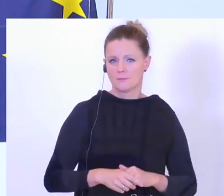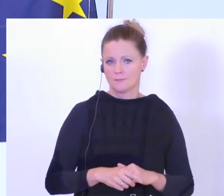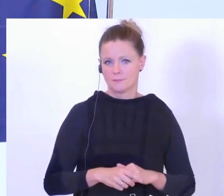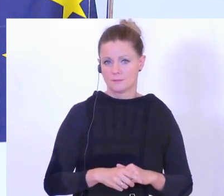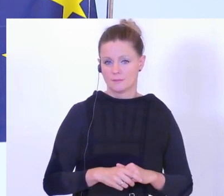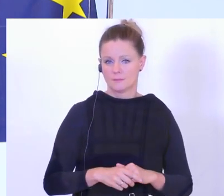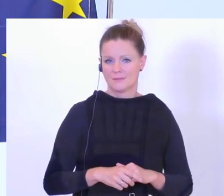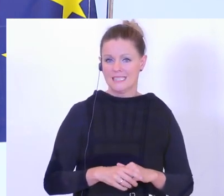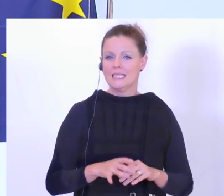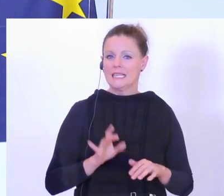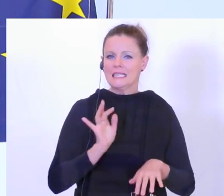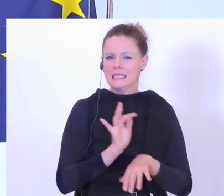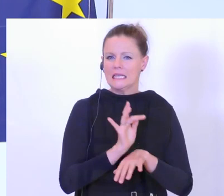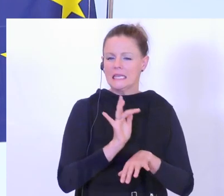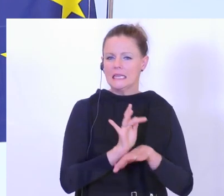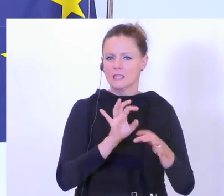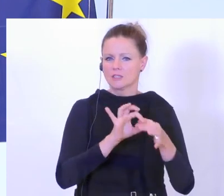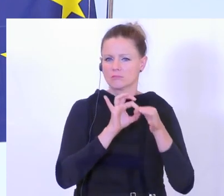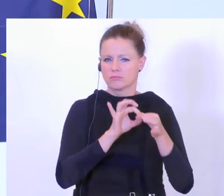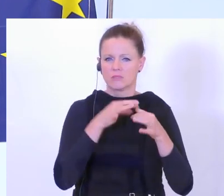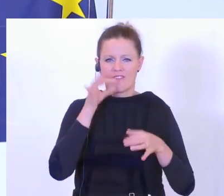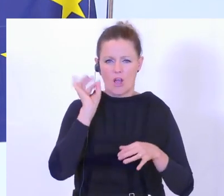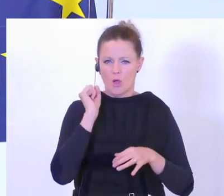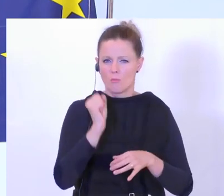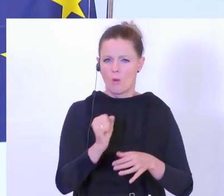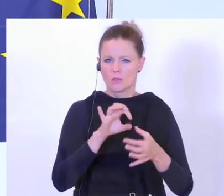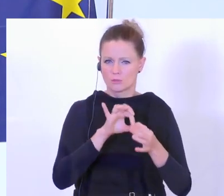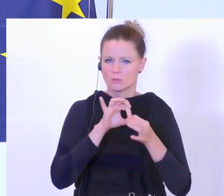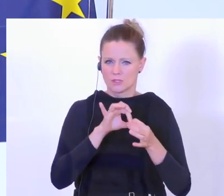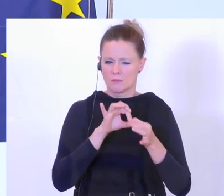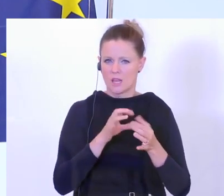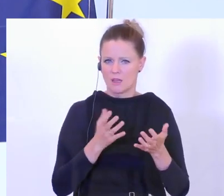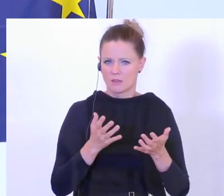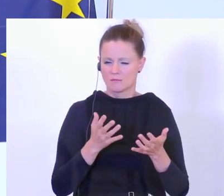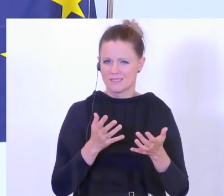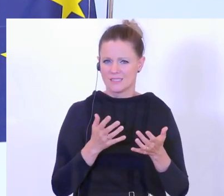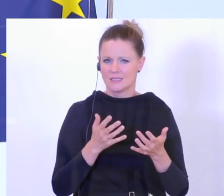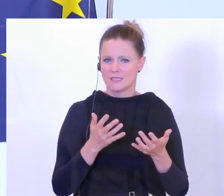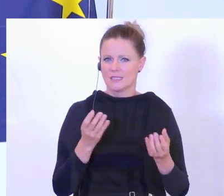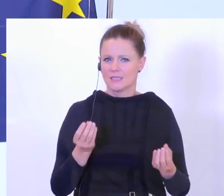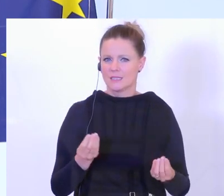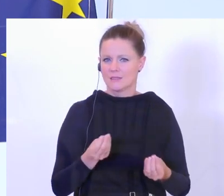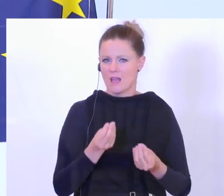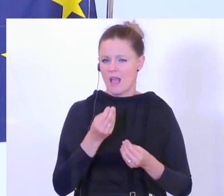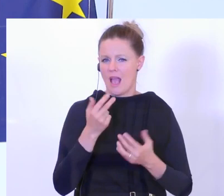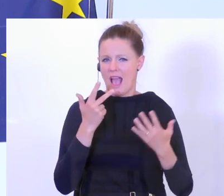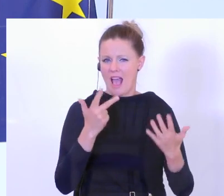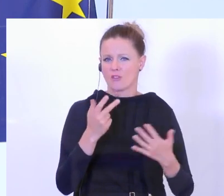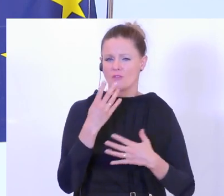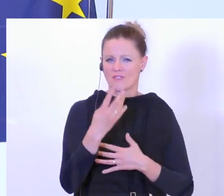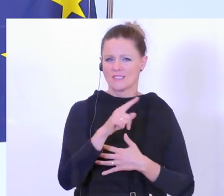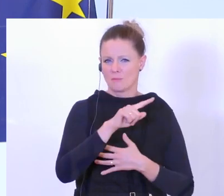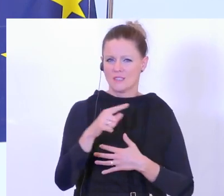kritisch war bei den Frauenmorden und nach wie vor ist, wir haben hier eine in etwa 48 bis